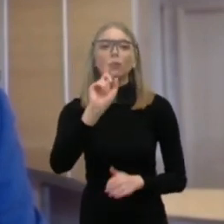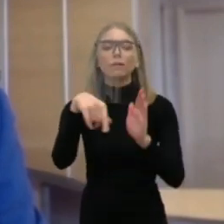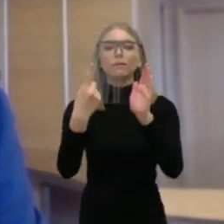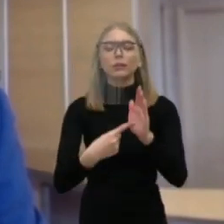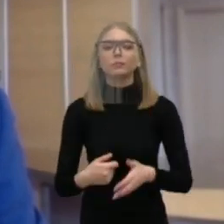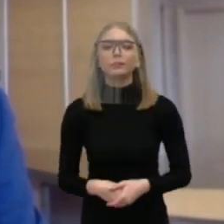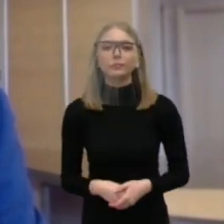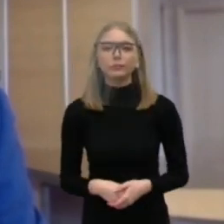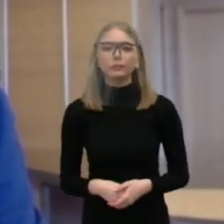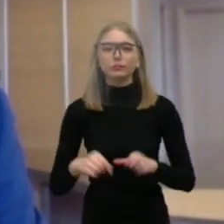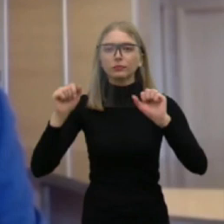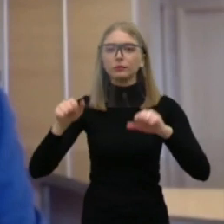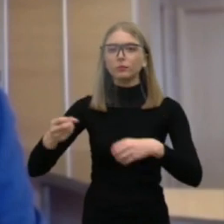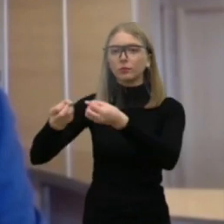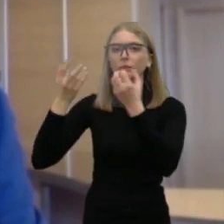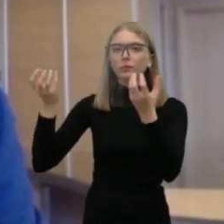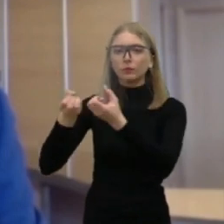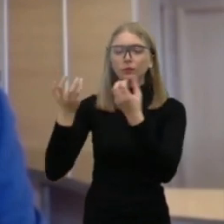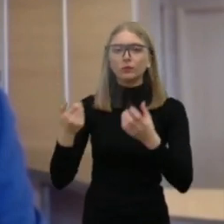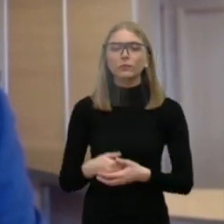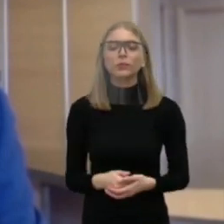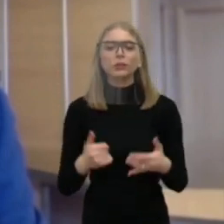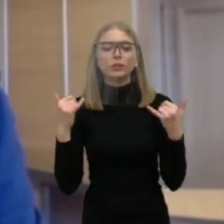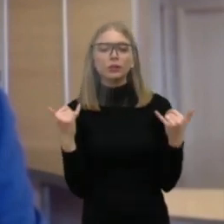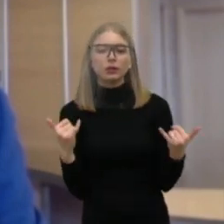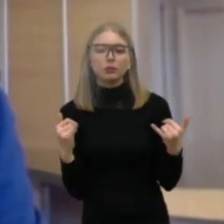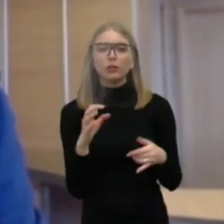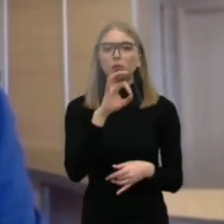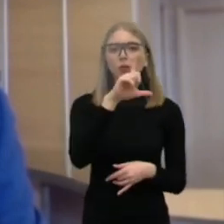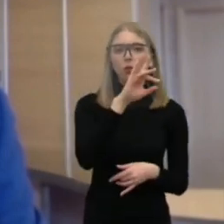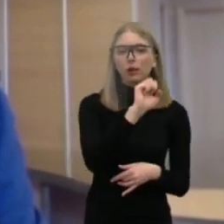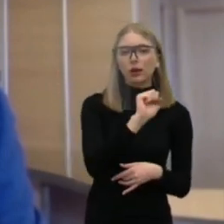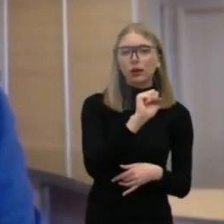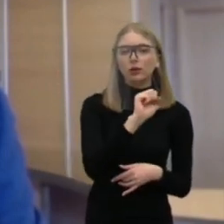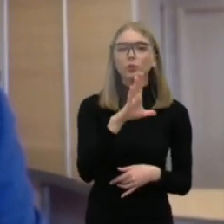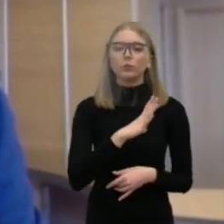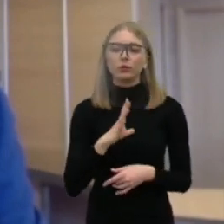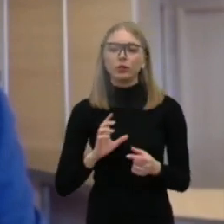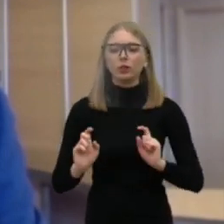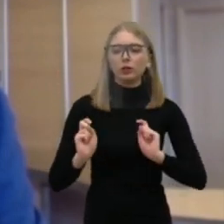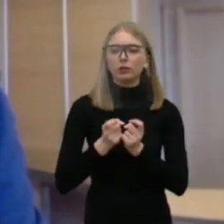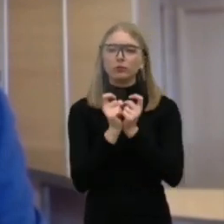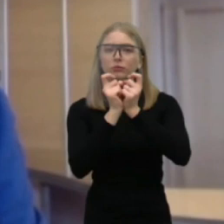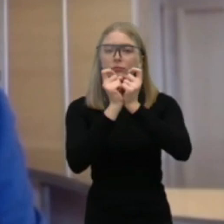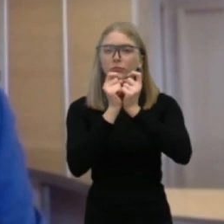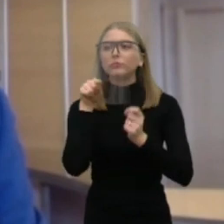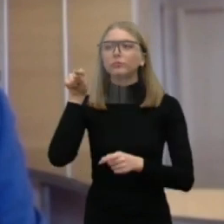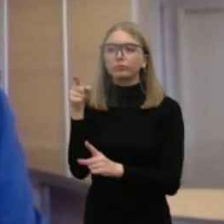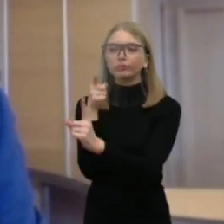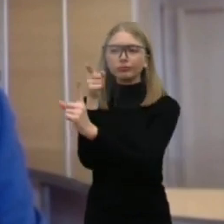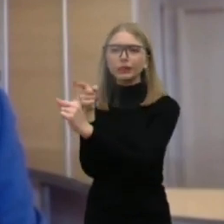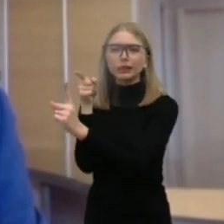Ministrė, sakykit, o ar tas konfliktas su ponia Olga Vibrienė nekliudo siekti tikslų jums